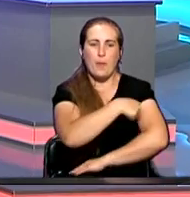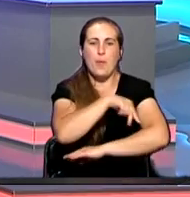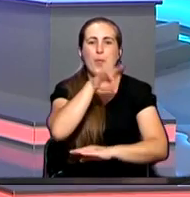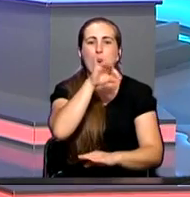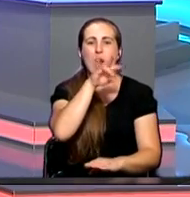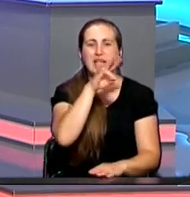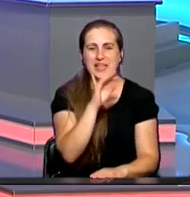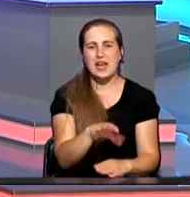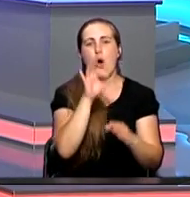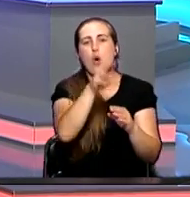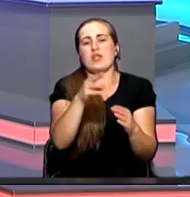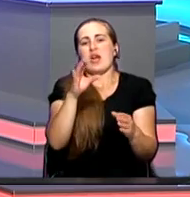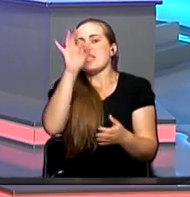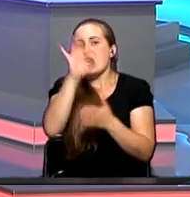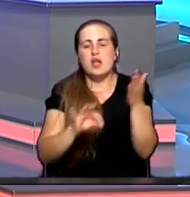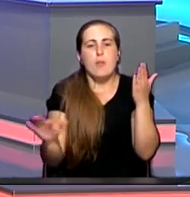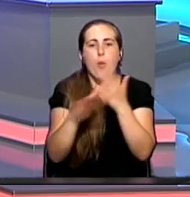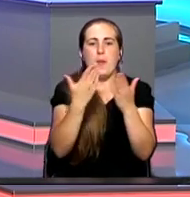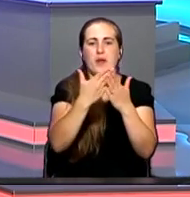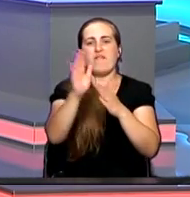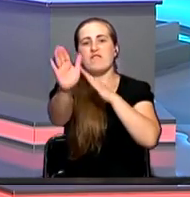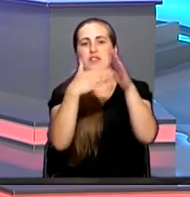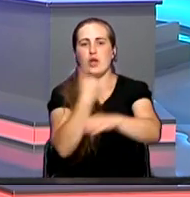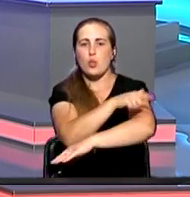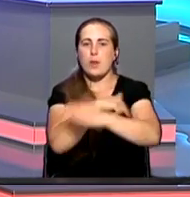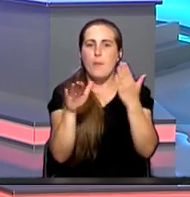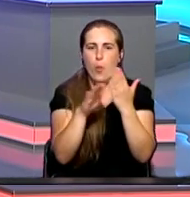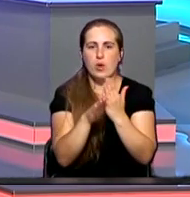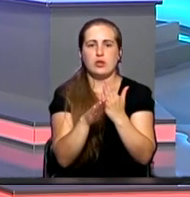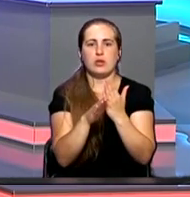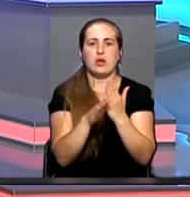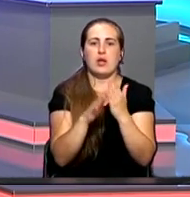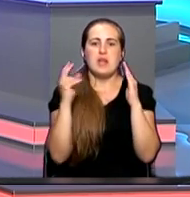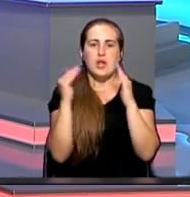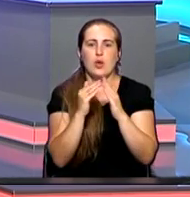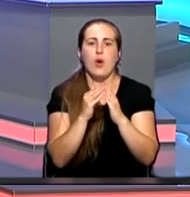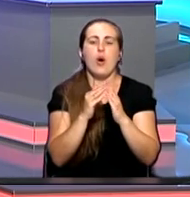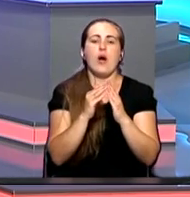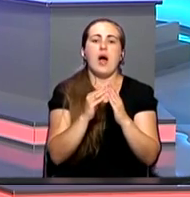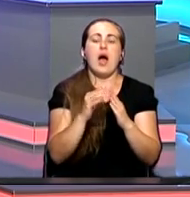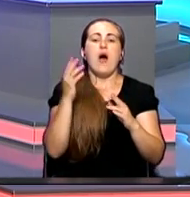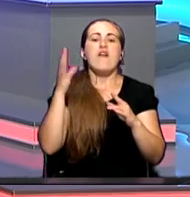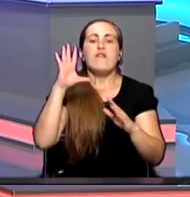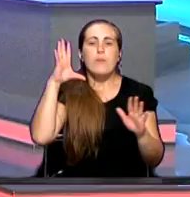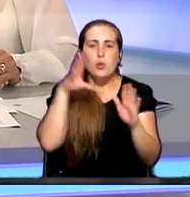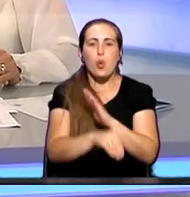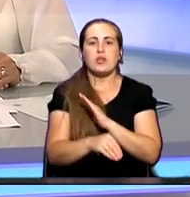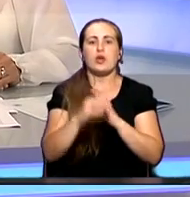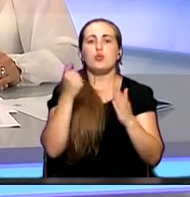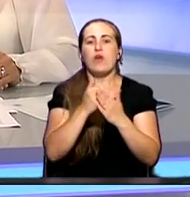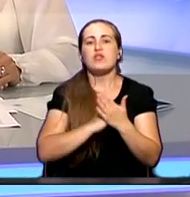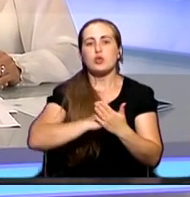от неотложной помощи, от экстренной помощи, от вызова врача скорой медицинской помощи на дом, до стационарной, вплоть до